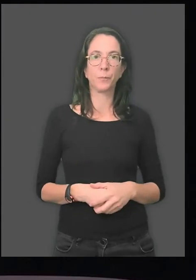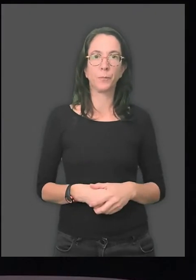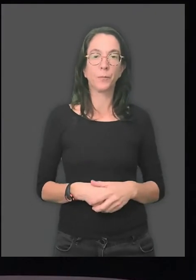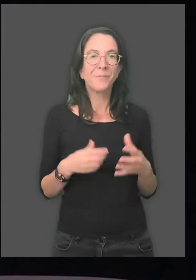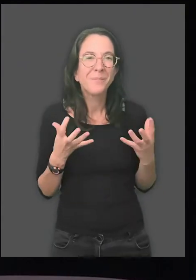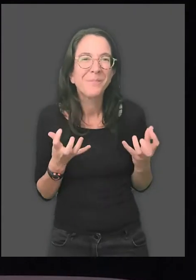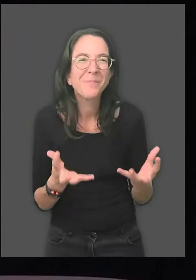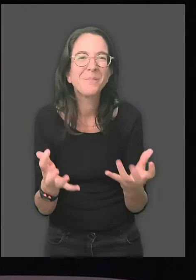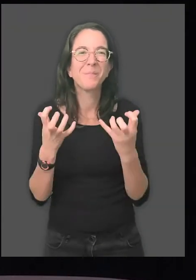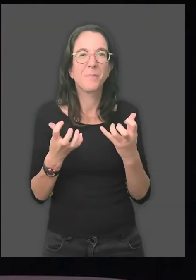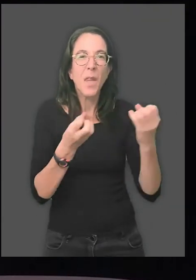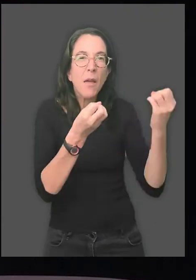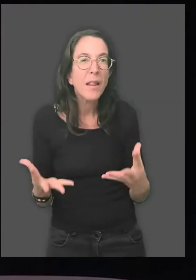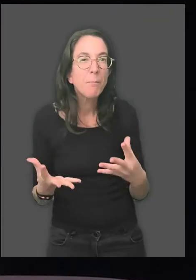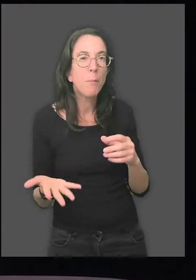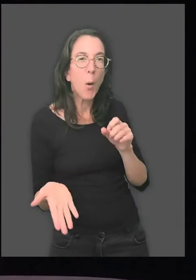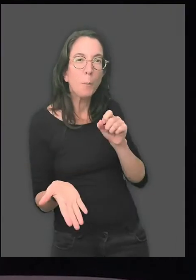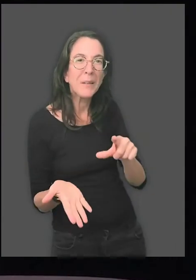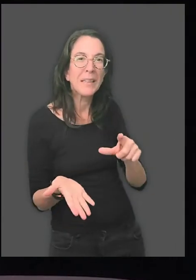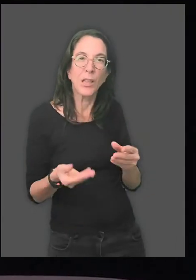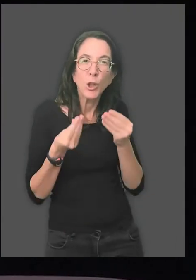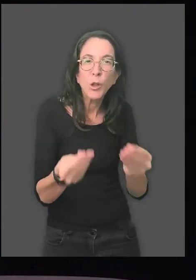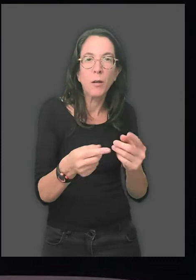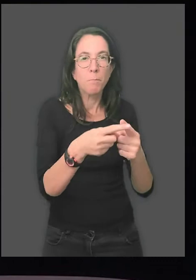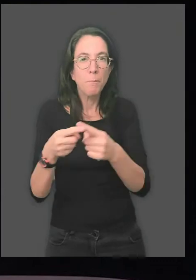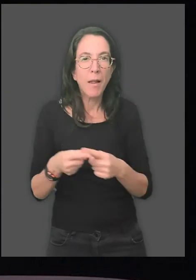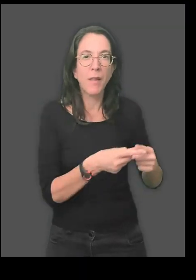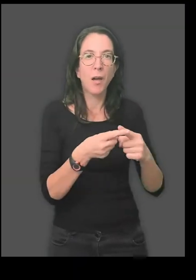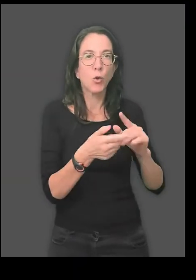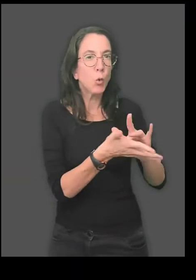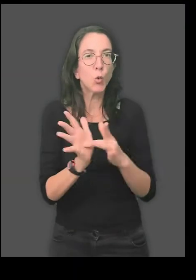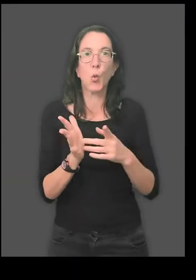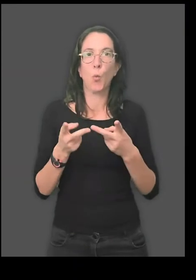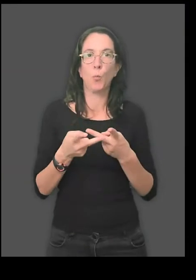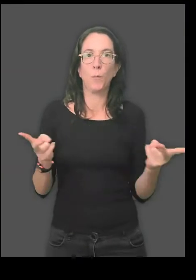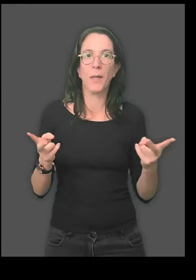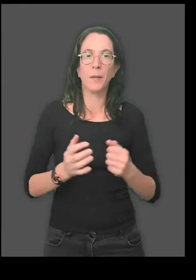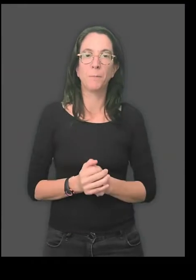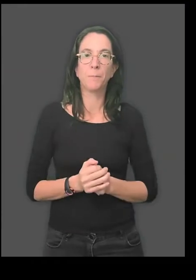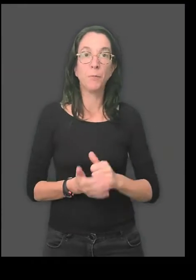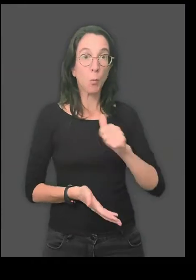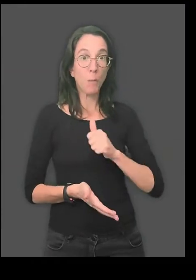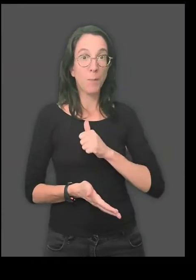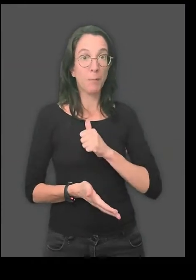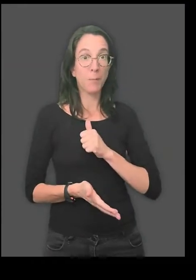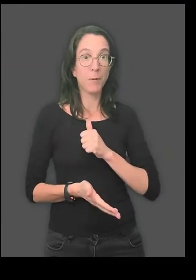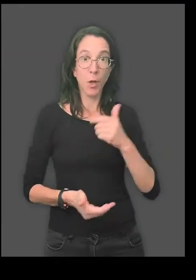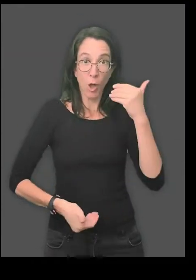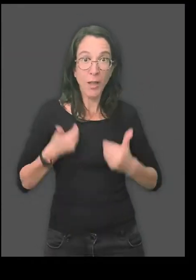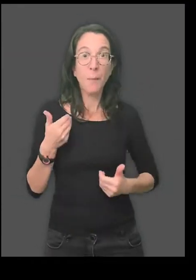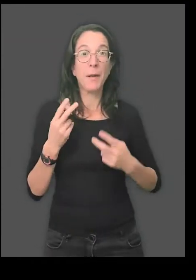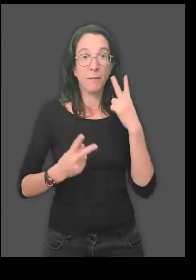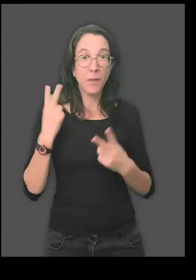Je souhaite que cet événement soit un moment de partage entre tous les publics. En tant qu'handicapé visuel,